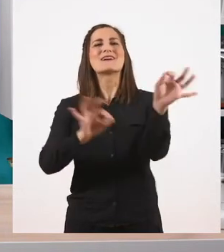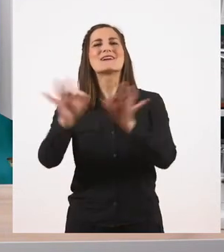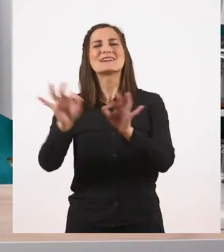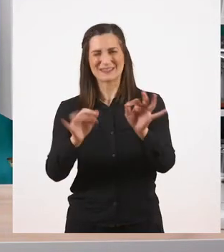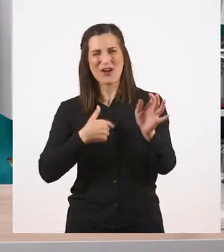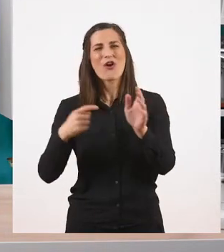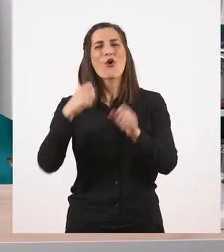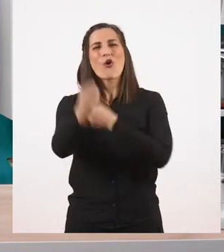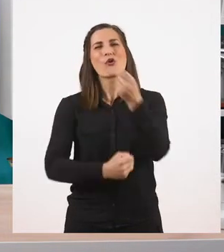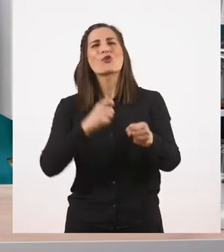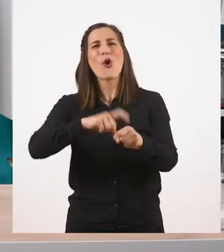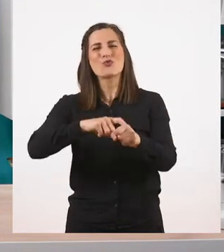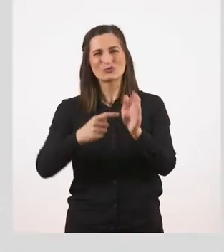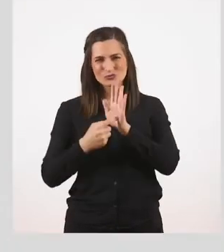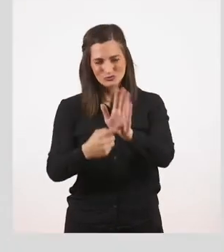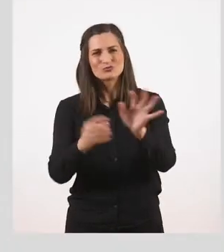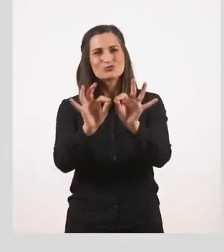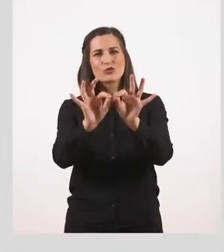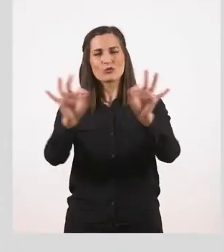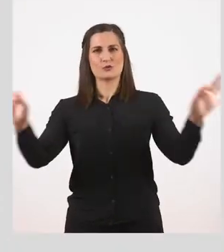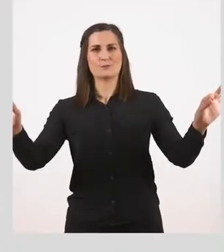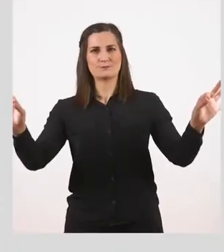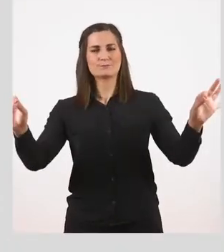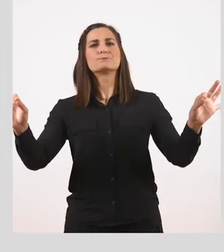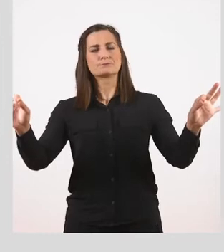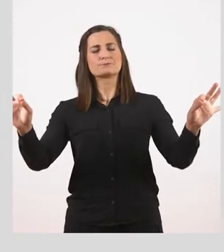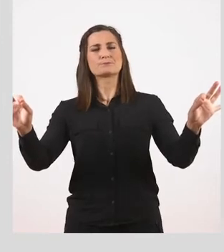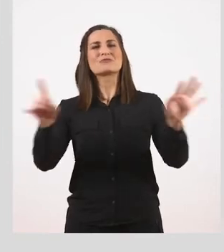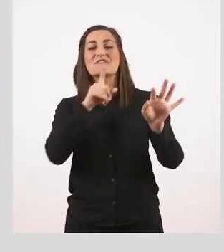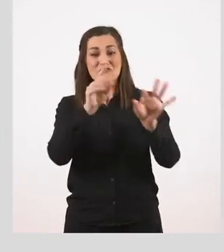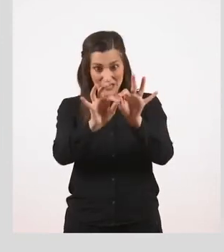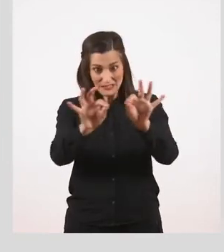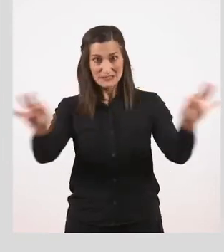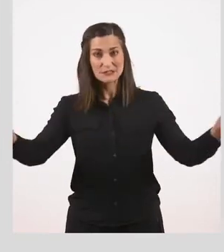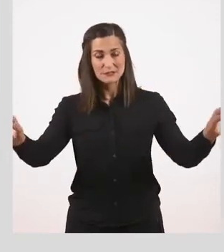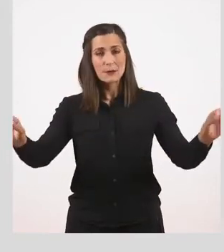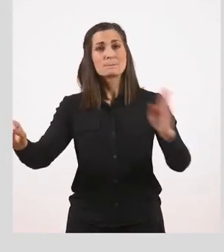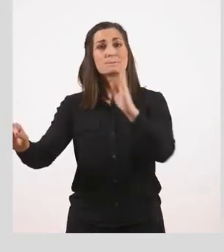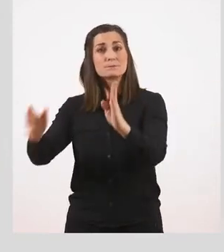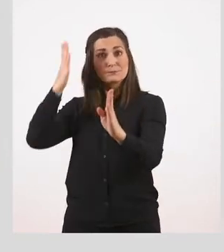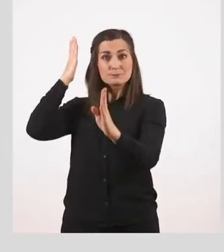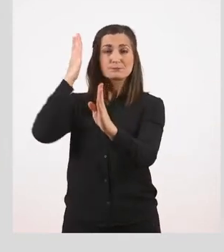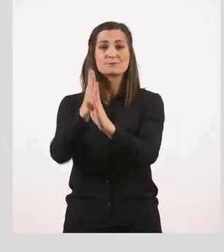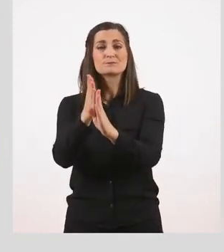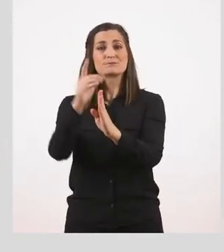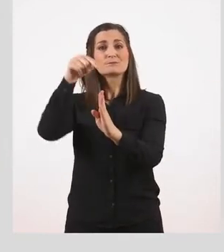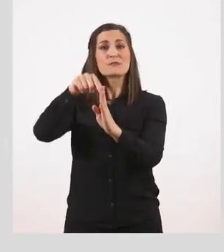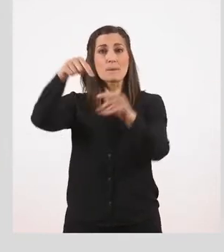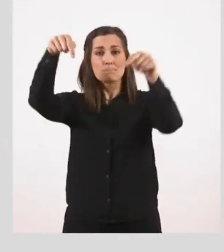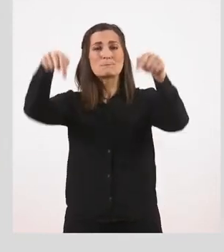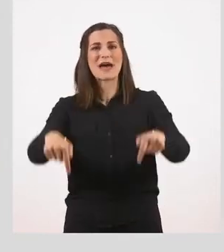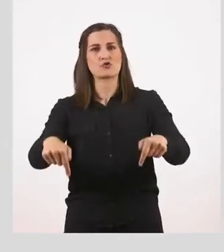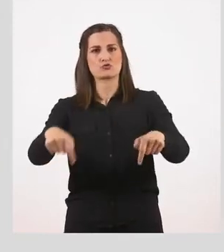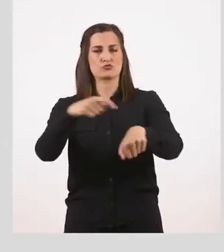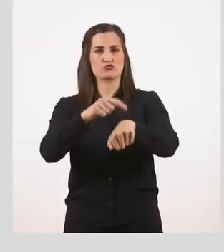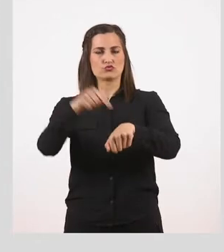θα κάναμε μια ευθεία γραμμή και θα παίρναμε ένα σημείο πάνω σε αυτήν. Το σημείο αυτό είναι το παρόν,